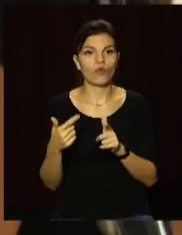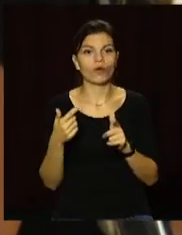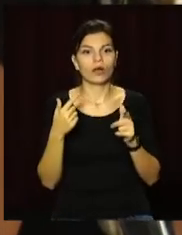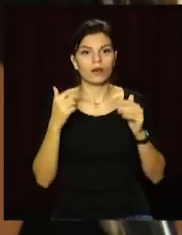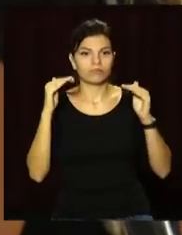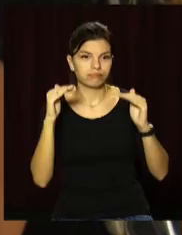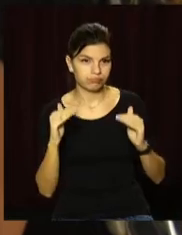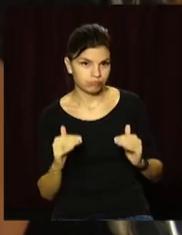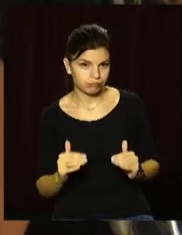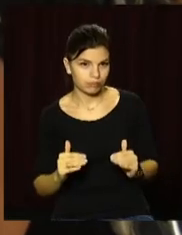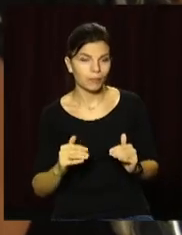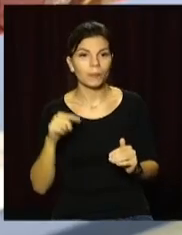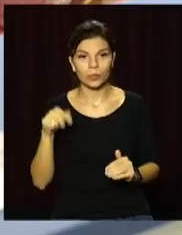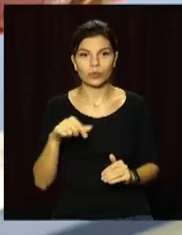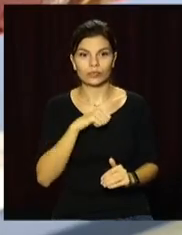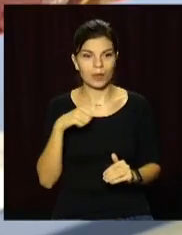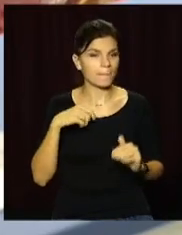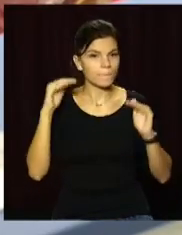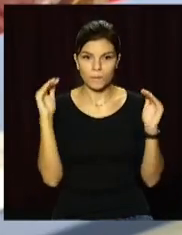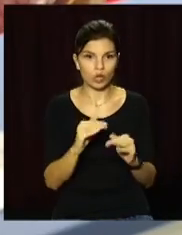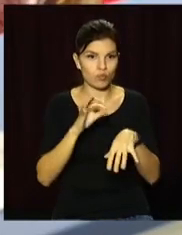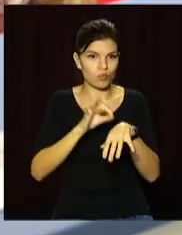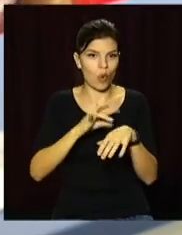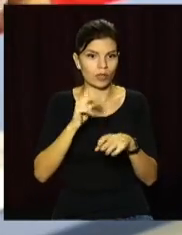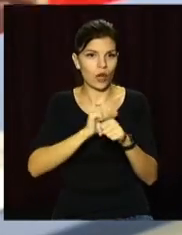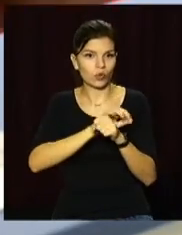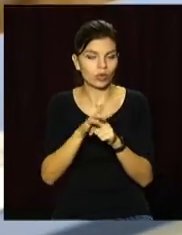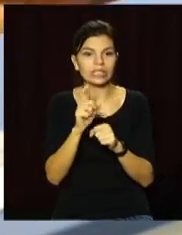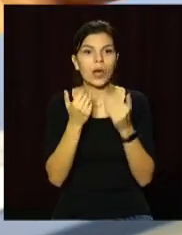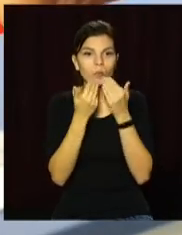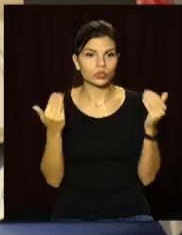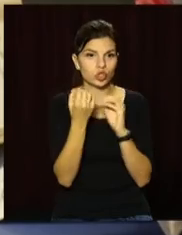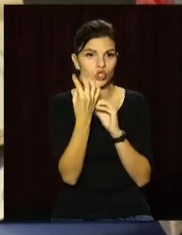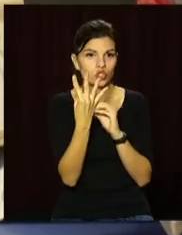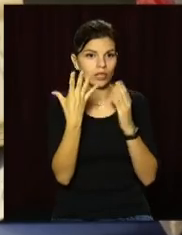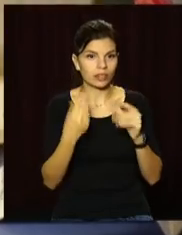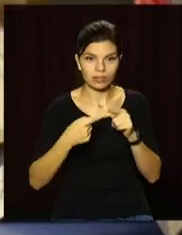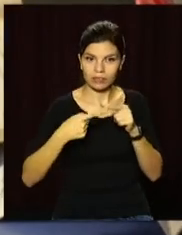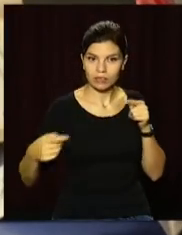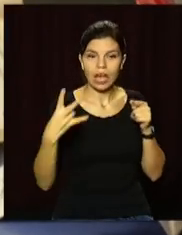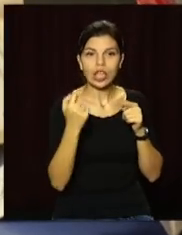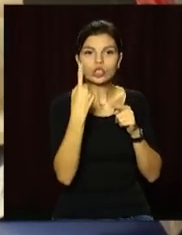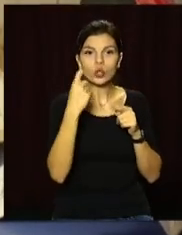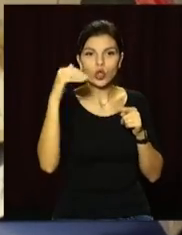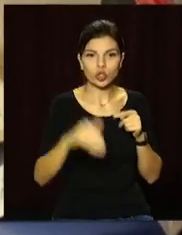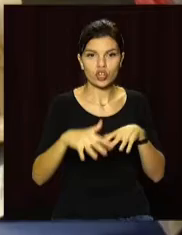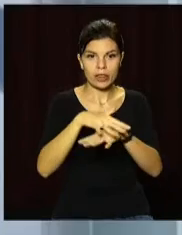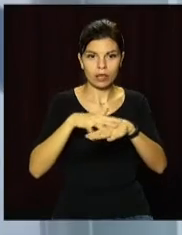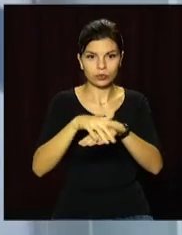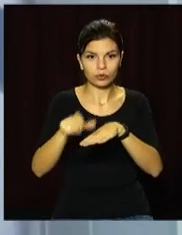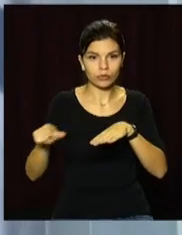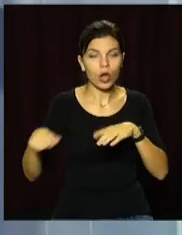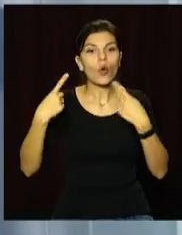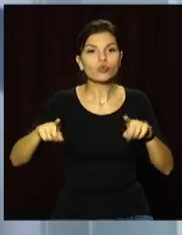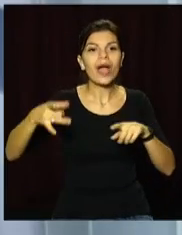карантину. Тут найнижчий показник захворюваності на коронавірус за останні 14 днів на 100 тисяч населення. В інших